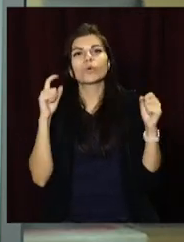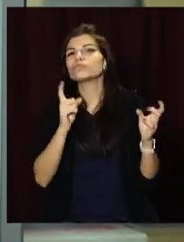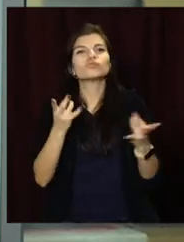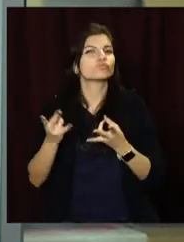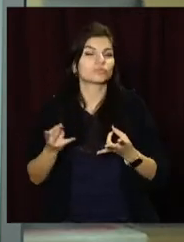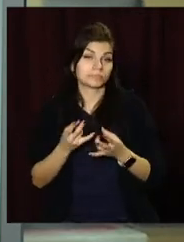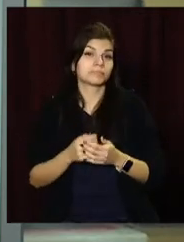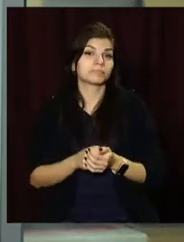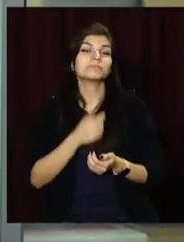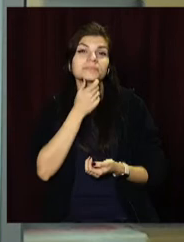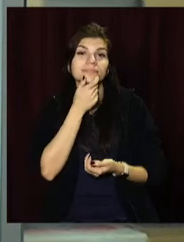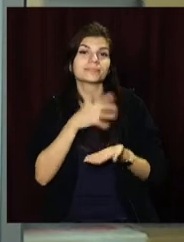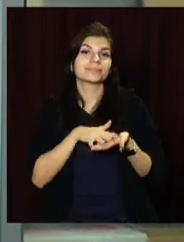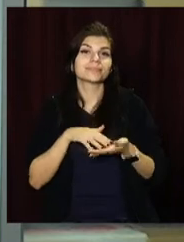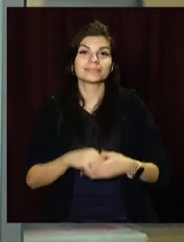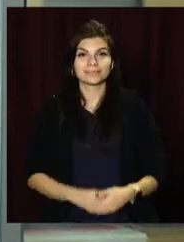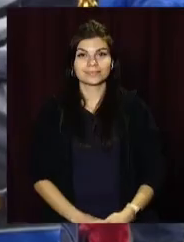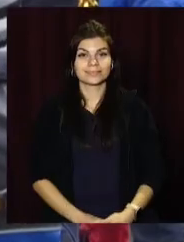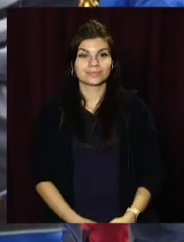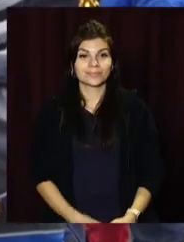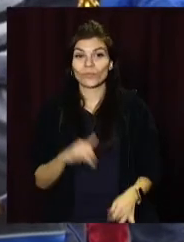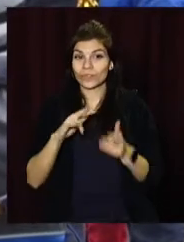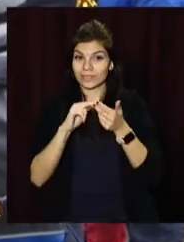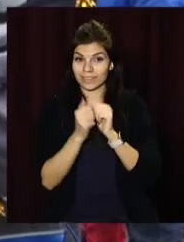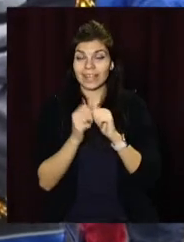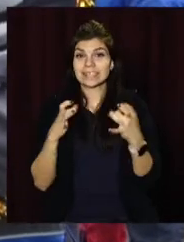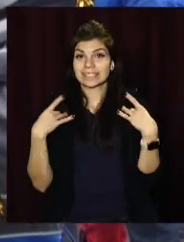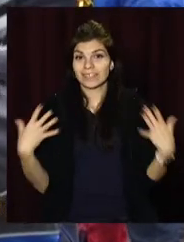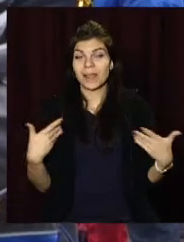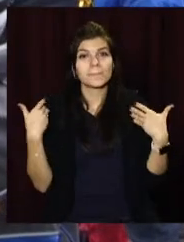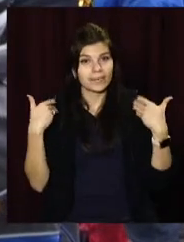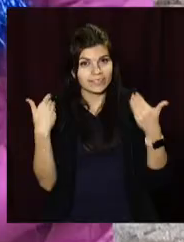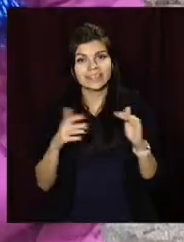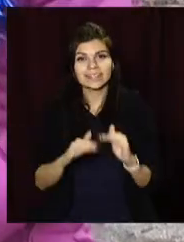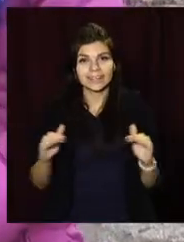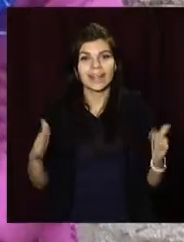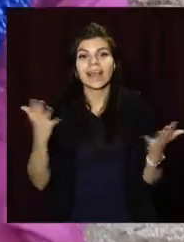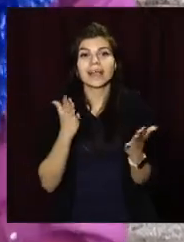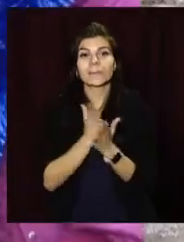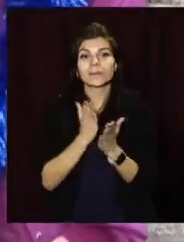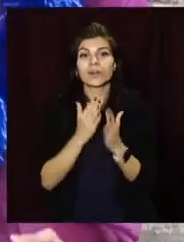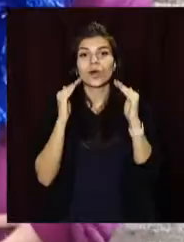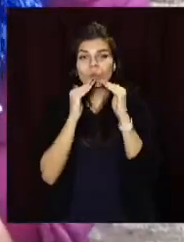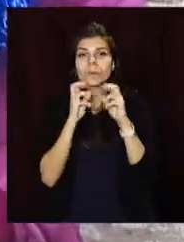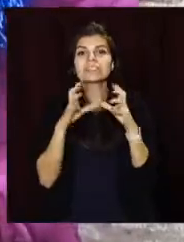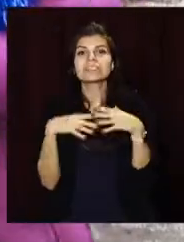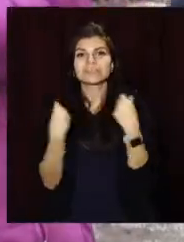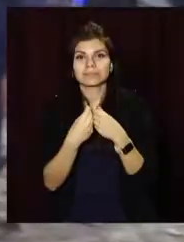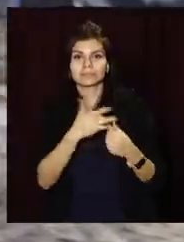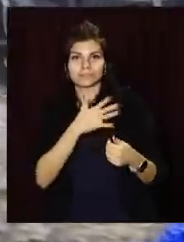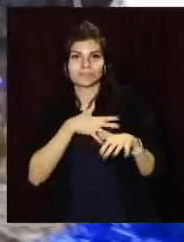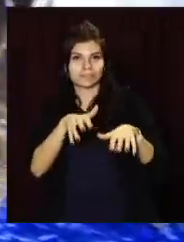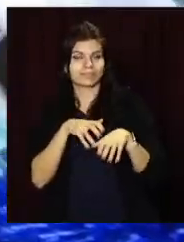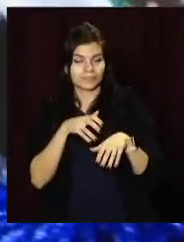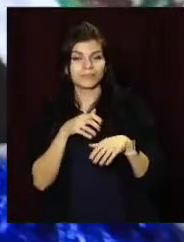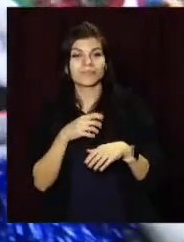Деталі у наступному сюжеті. У Кам'янському зі святами привітали дітлахів, які мешкають у будинках сімейного типу. У